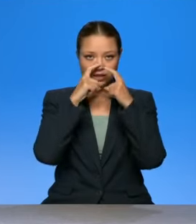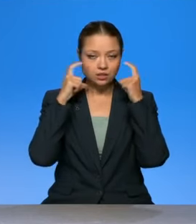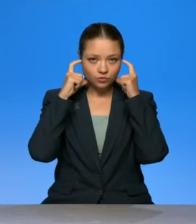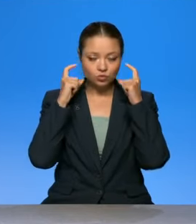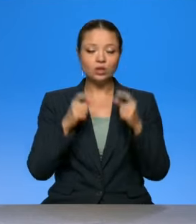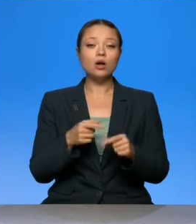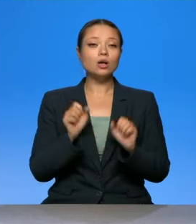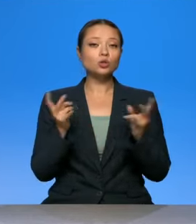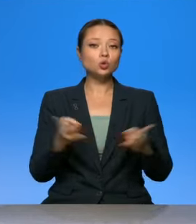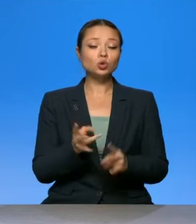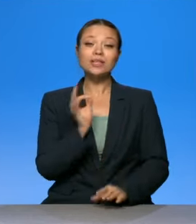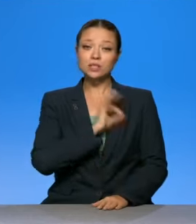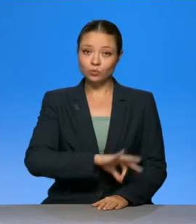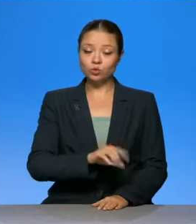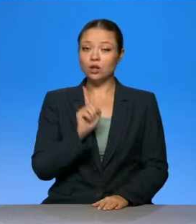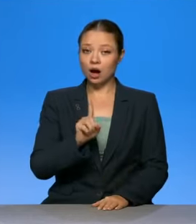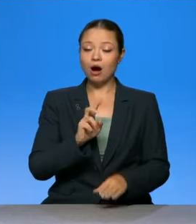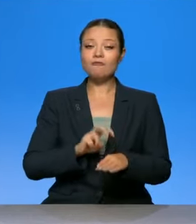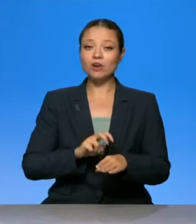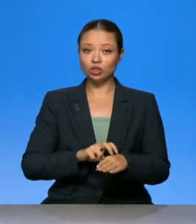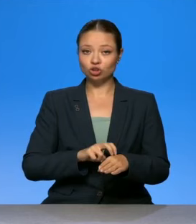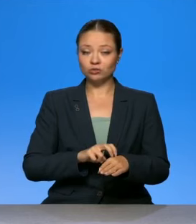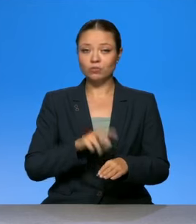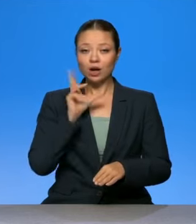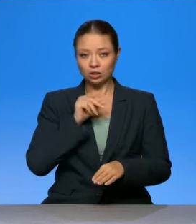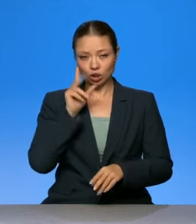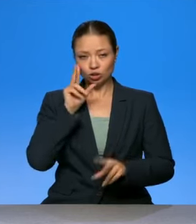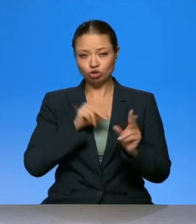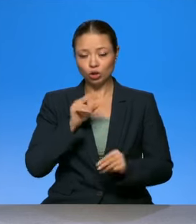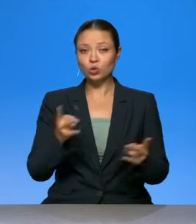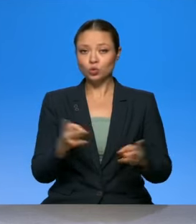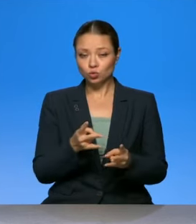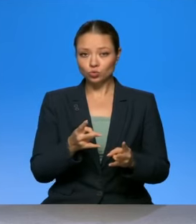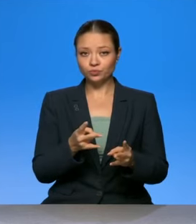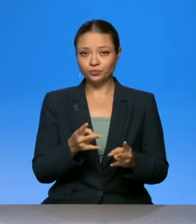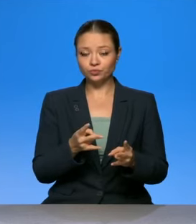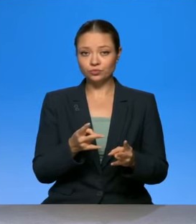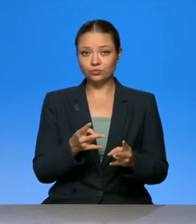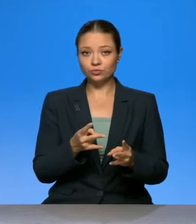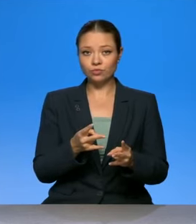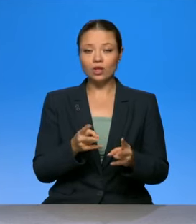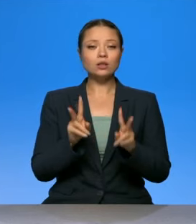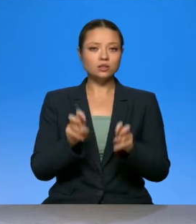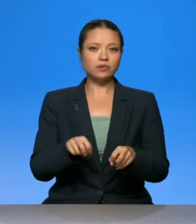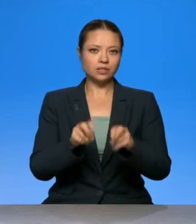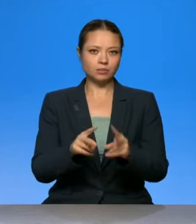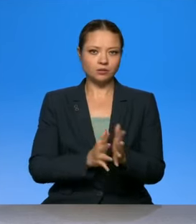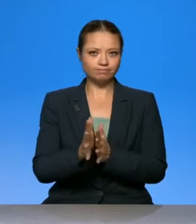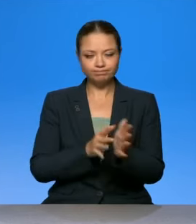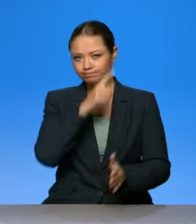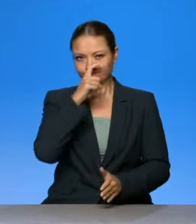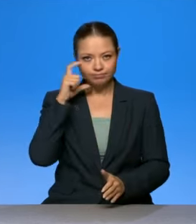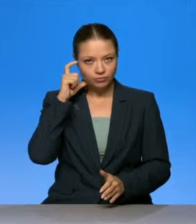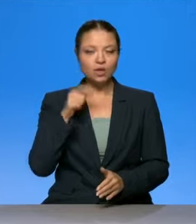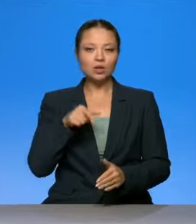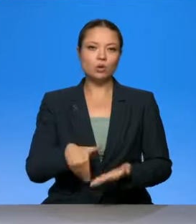использовать. А врачи, когда считают нужно, однозначно дополнительно называются средства неспецифической профилактики, которые помогут